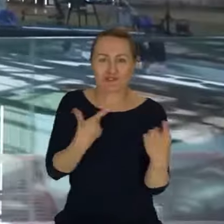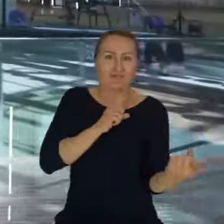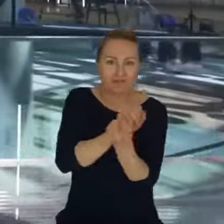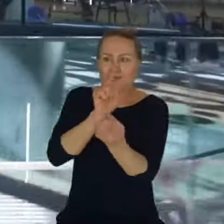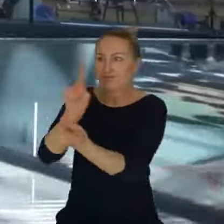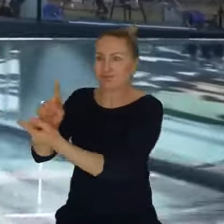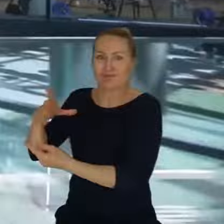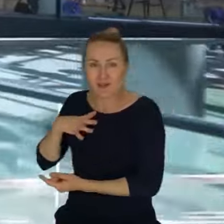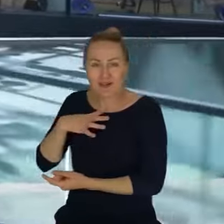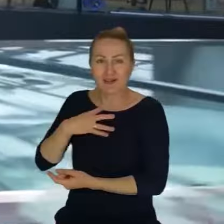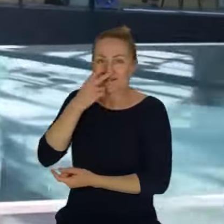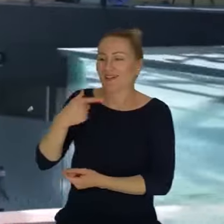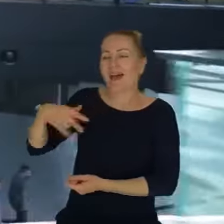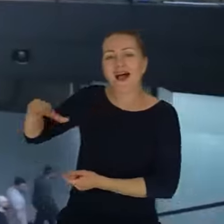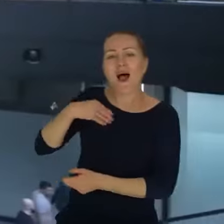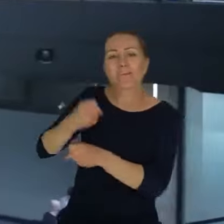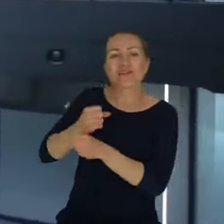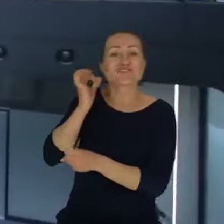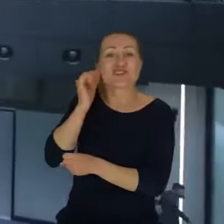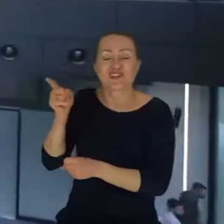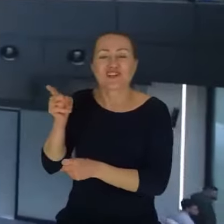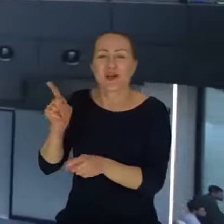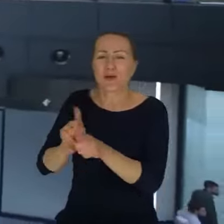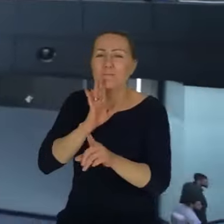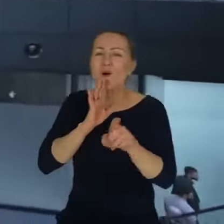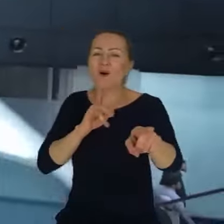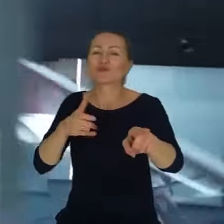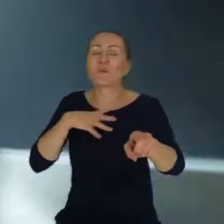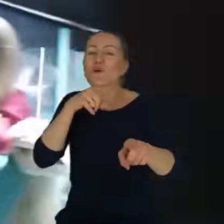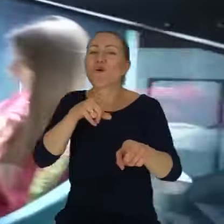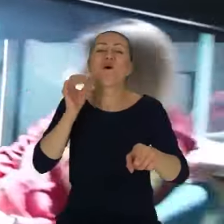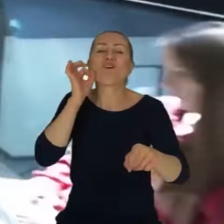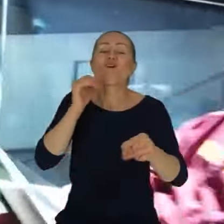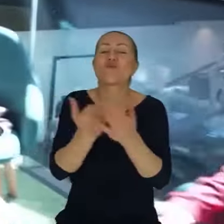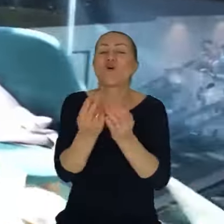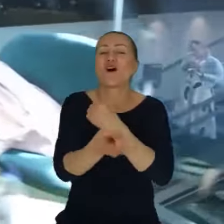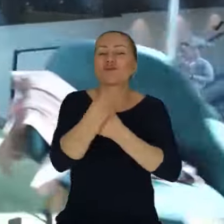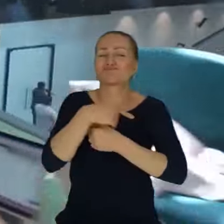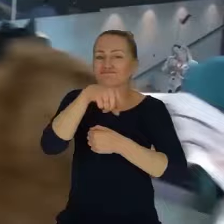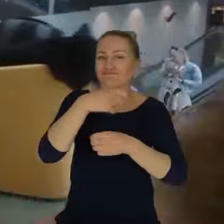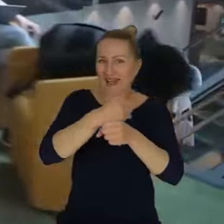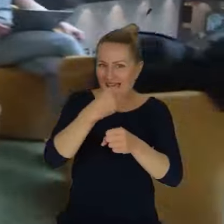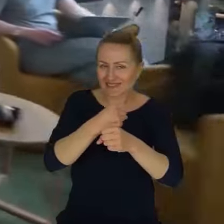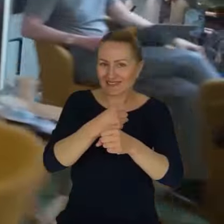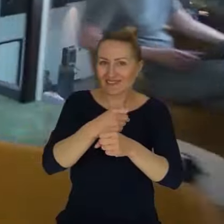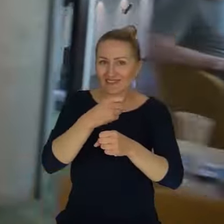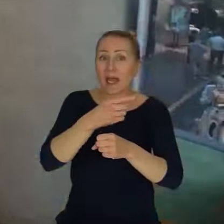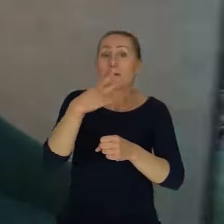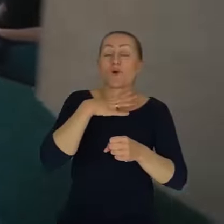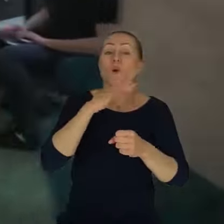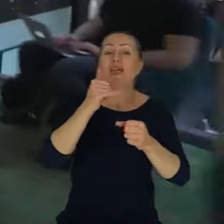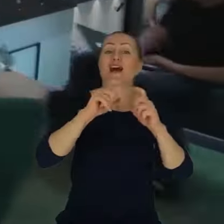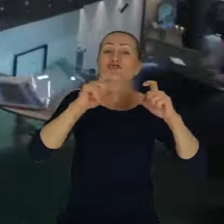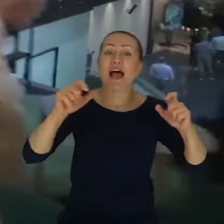dziewczyną, która właśnie dołączyła, zresztą tak jak ty, mówiłeś, fundacji ma to samo doświadczenie, dołączyła zdalnie i mówi, ludzie zaczęli mi na e-maile